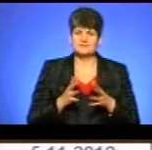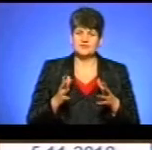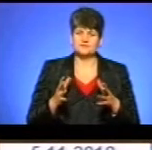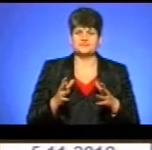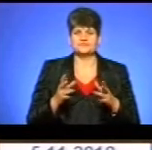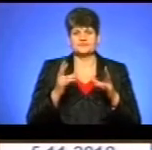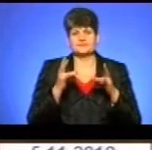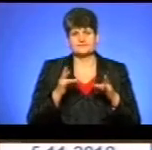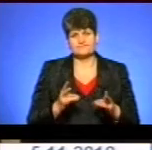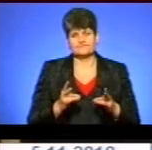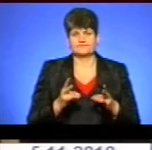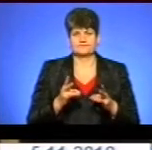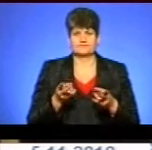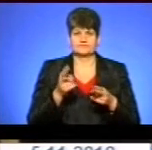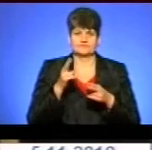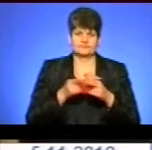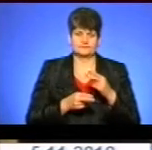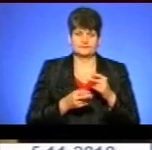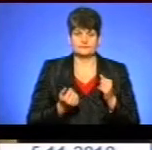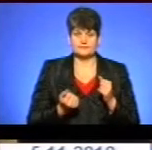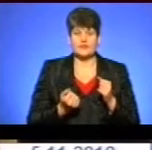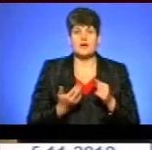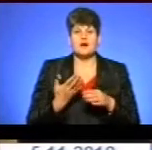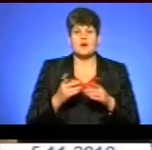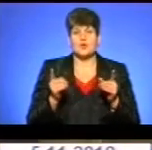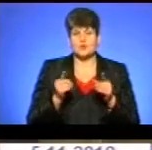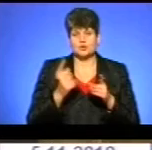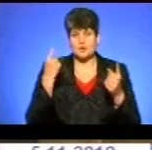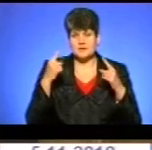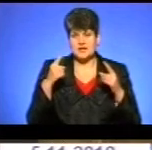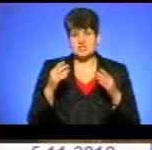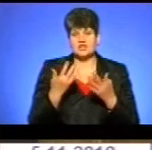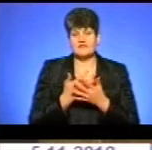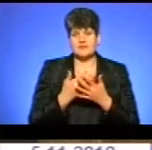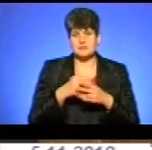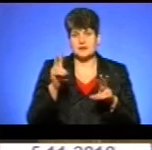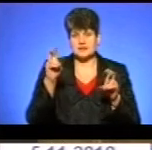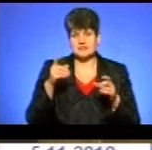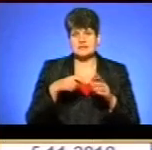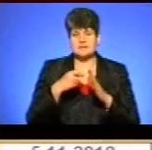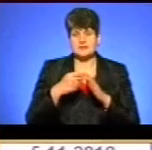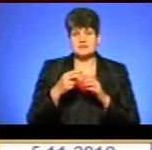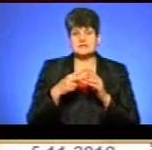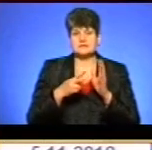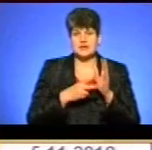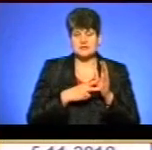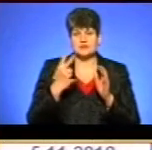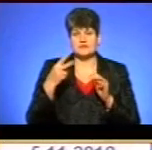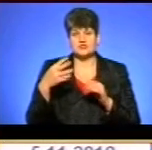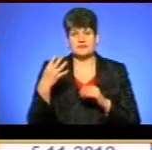так би мовити, драматично. Короткометражний фільм «Казка» зніматимуть в обласному центрі 17-24